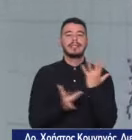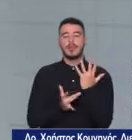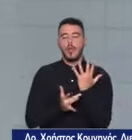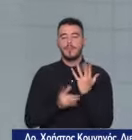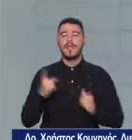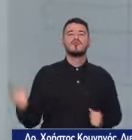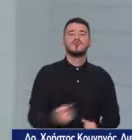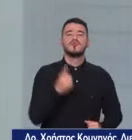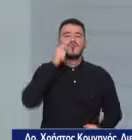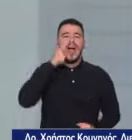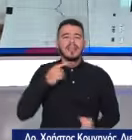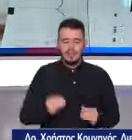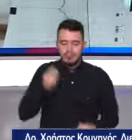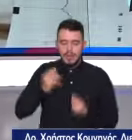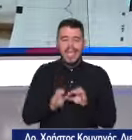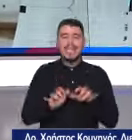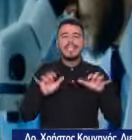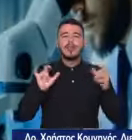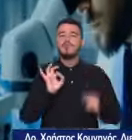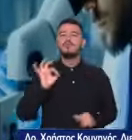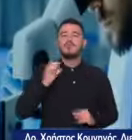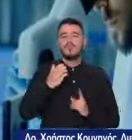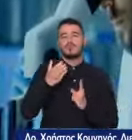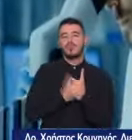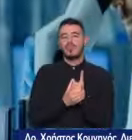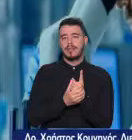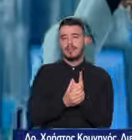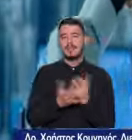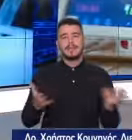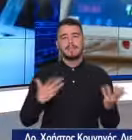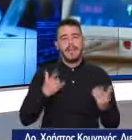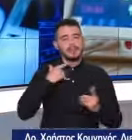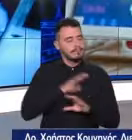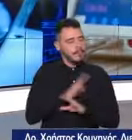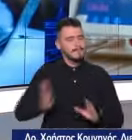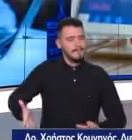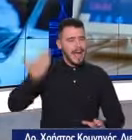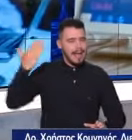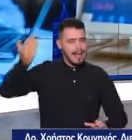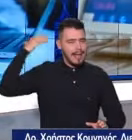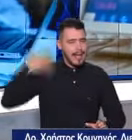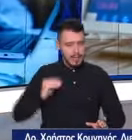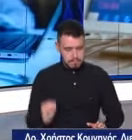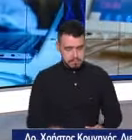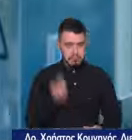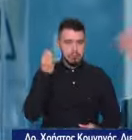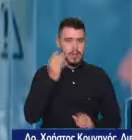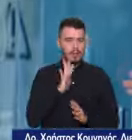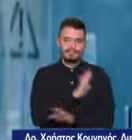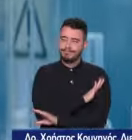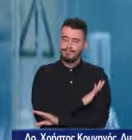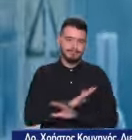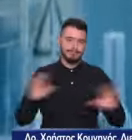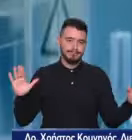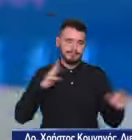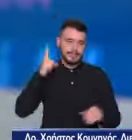καρκίνος στον αντρικό πληθυσμό. Αυτό είναι το πρώτο. Μιλάμε για κάτι το οποίο δεν είναι πια σπάνιο. Και παλιά, όταν προέκυπτε, τέλειωνε η ζωή σου, περίπου.